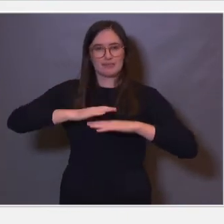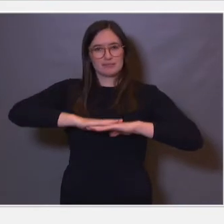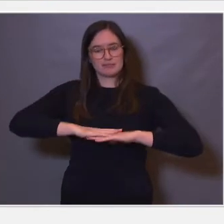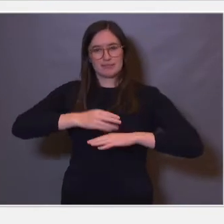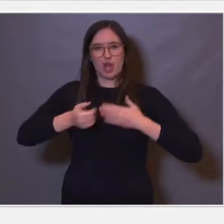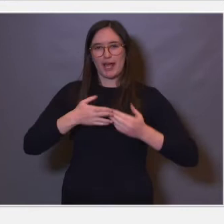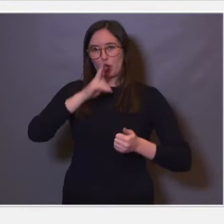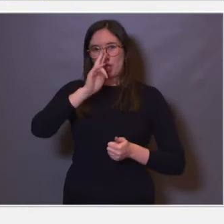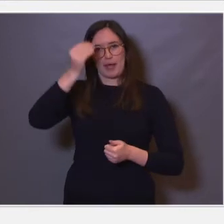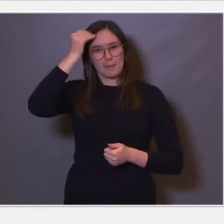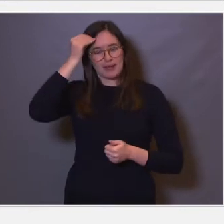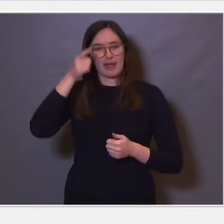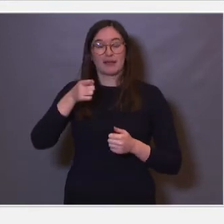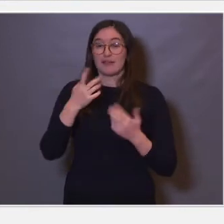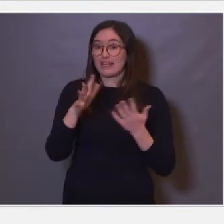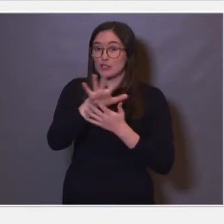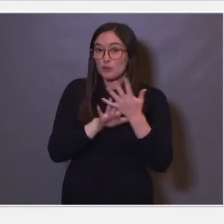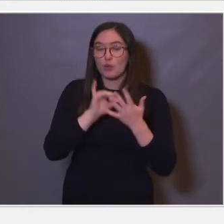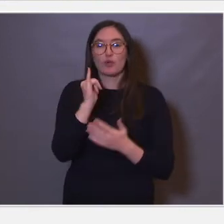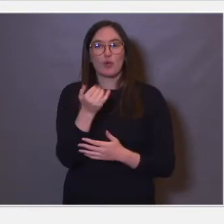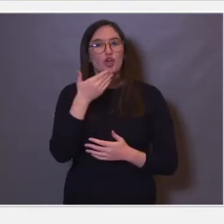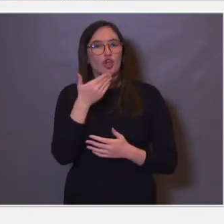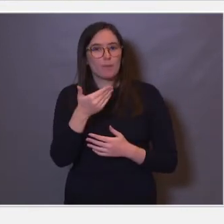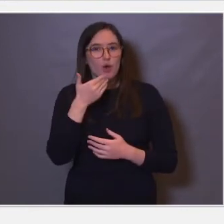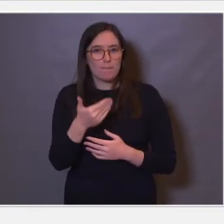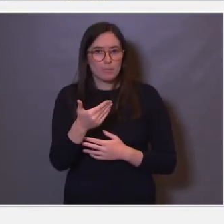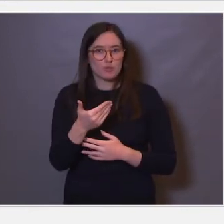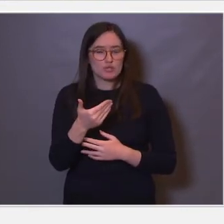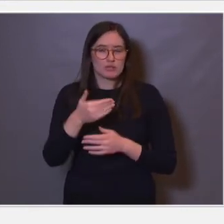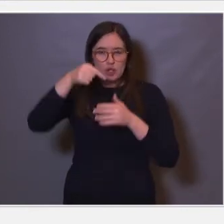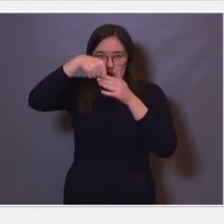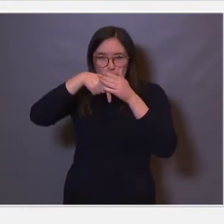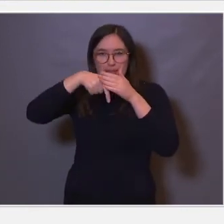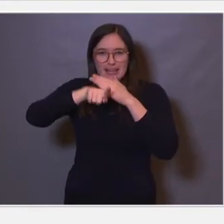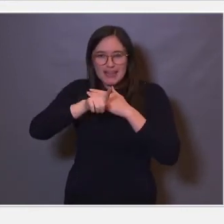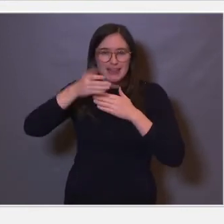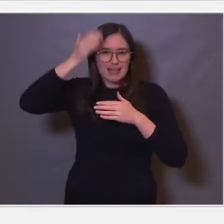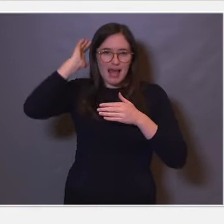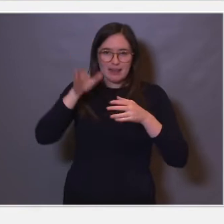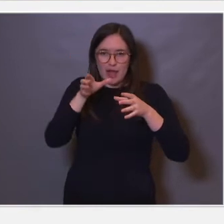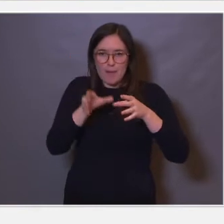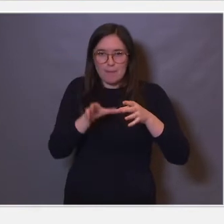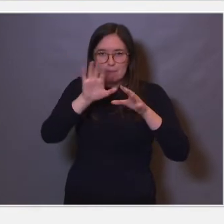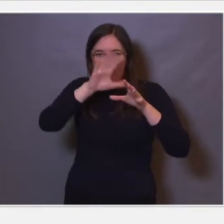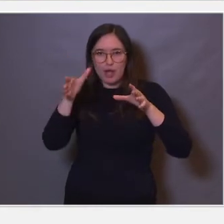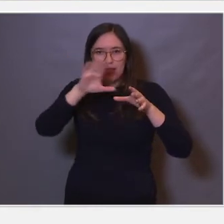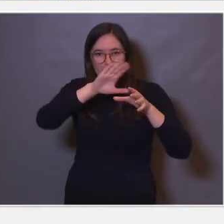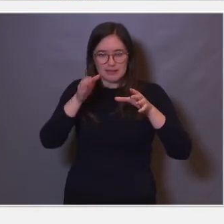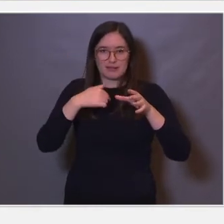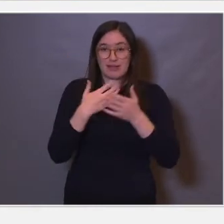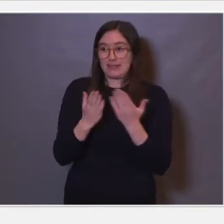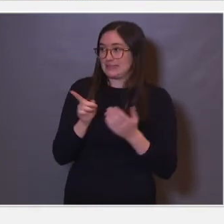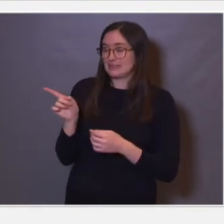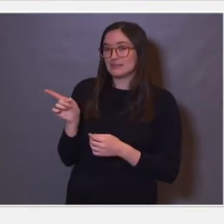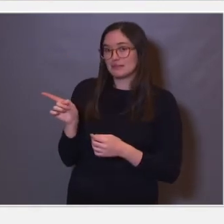den strukturen som heter hippocampus, som ligger dypt inne i vår hjernebark, som er vist her. Og den er helt avgjørende for at vi skal klare å